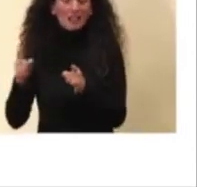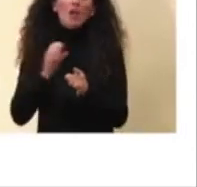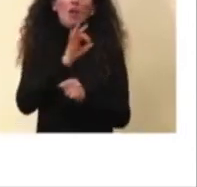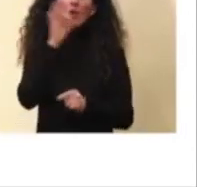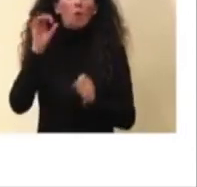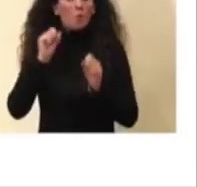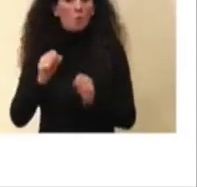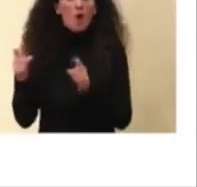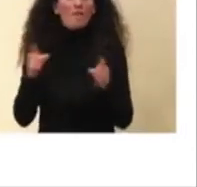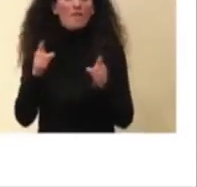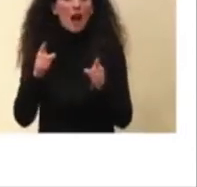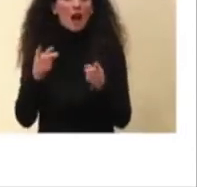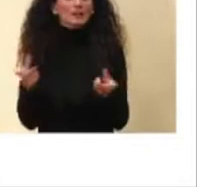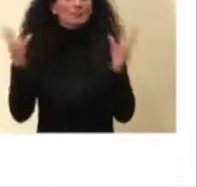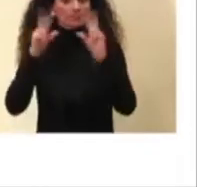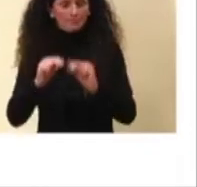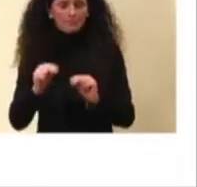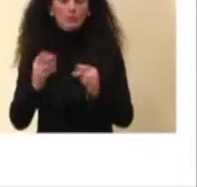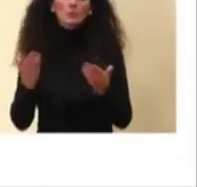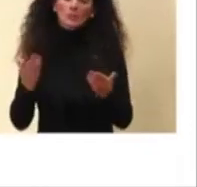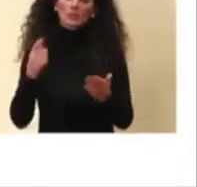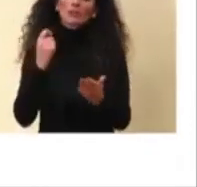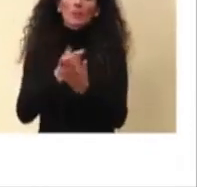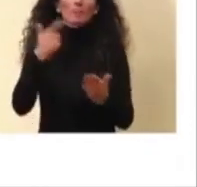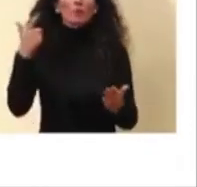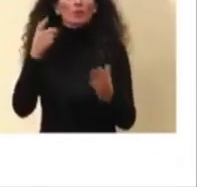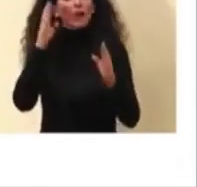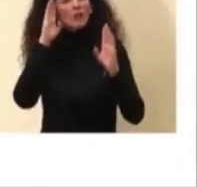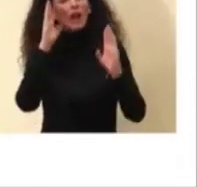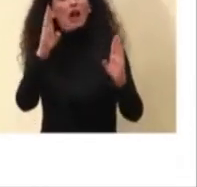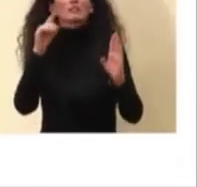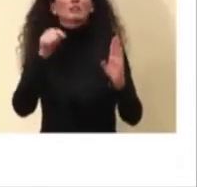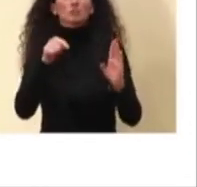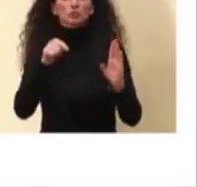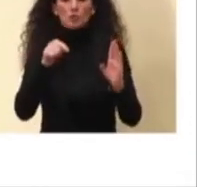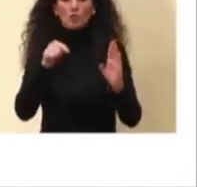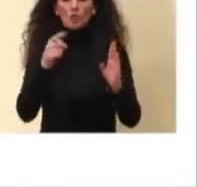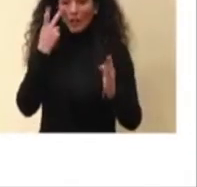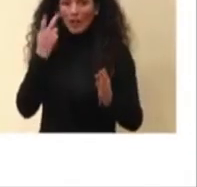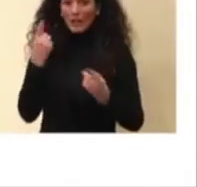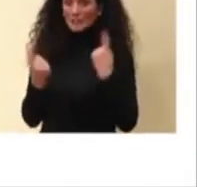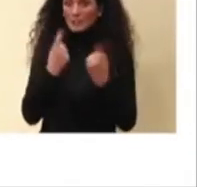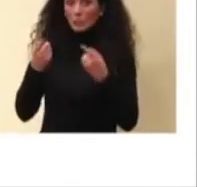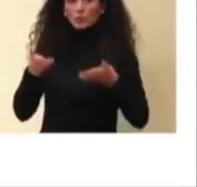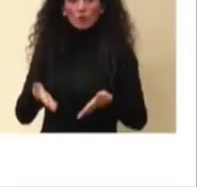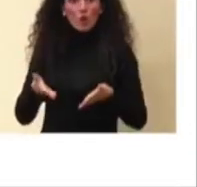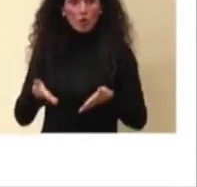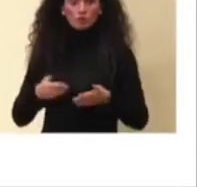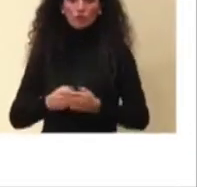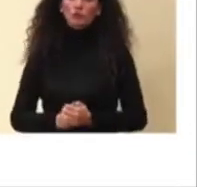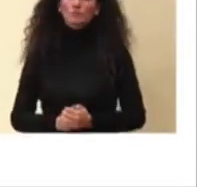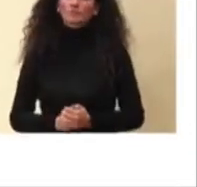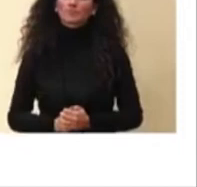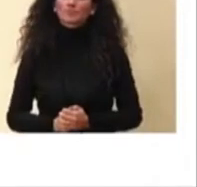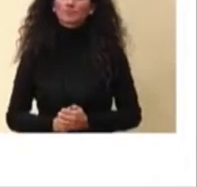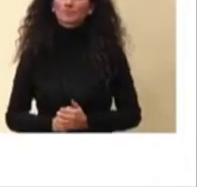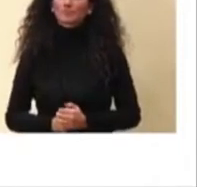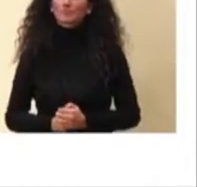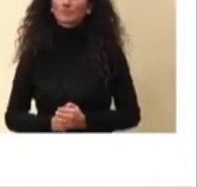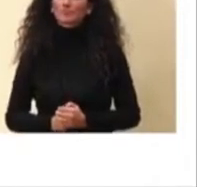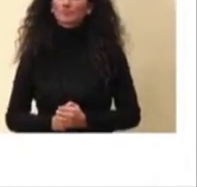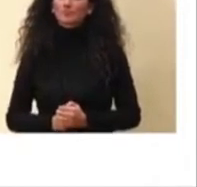quindi in realtà bisogna sempre guardare con grande attenzione in questo momento il quadro che abbiamo è questo. Dal punto di vista